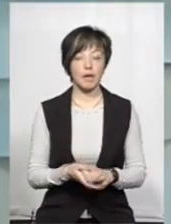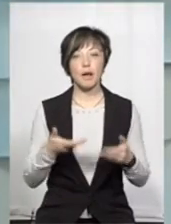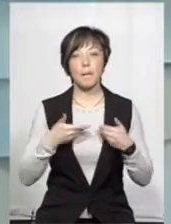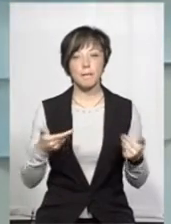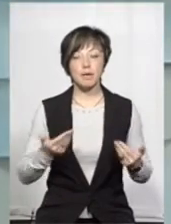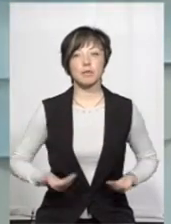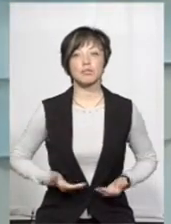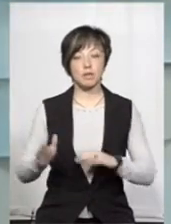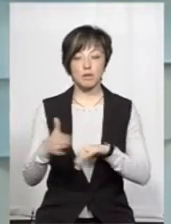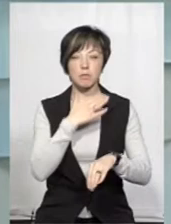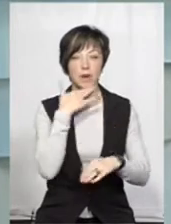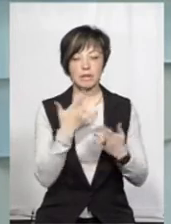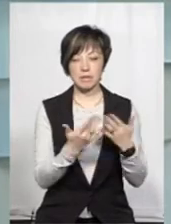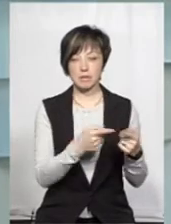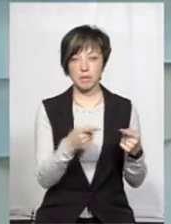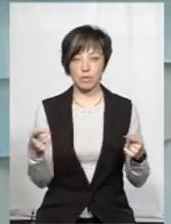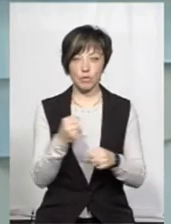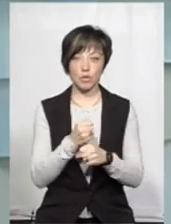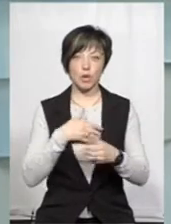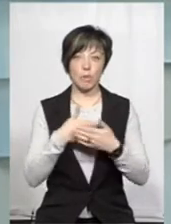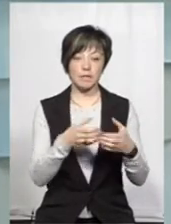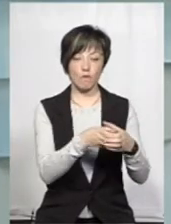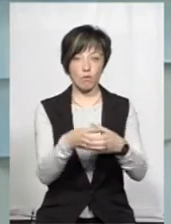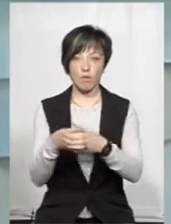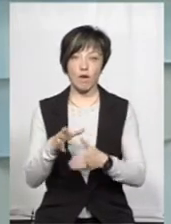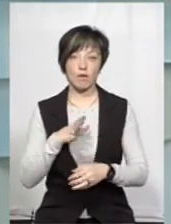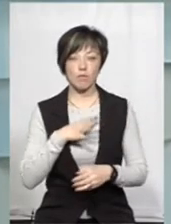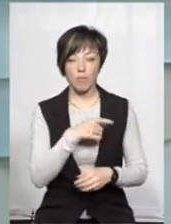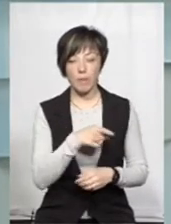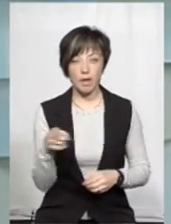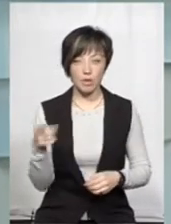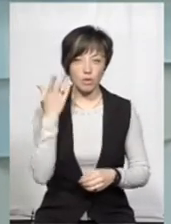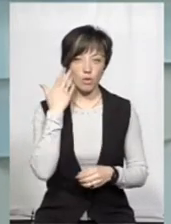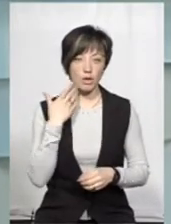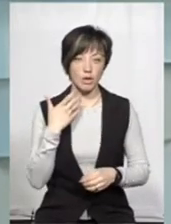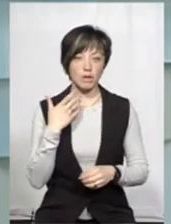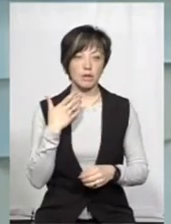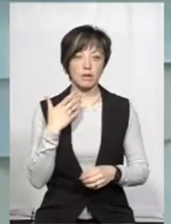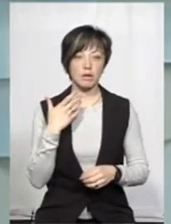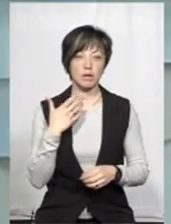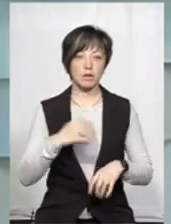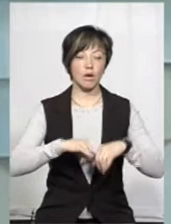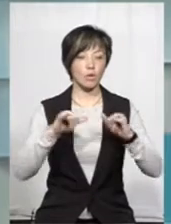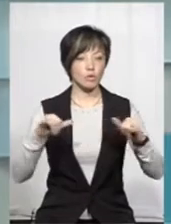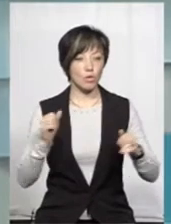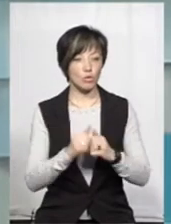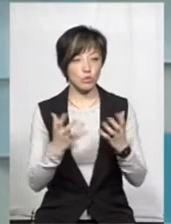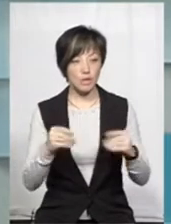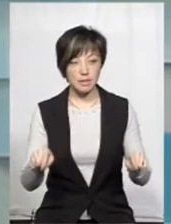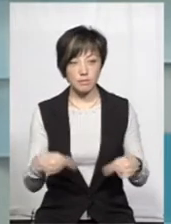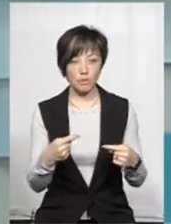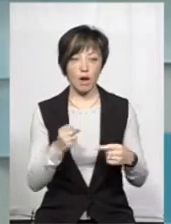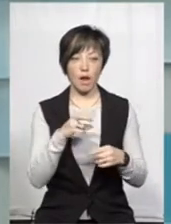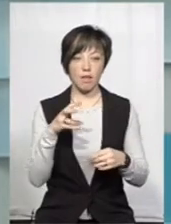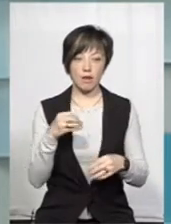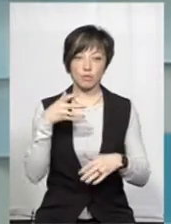пережили багато різних періодів в роботі громадських формувань. Був один такий період, коли вони розстили, як на дріжджах кожного дня створювалися,